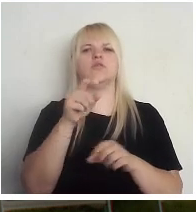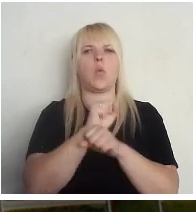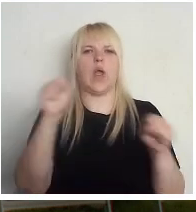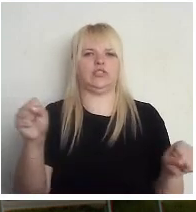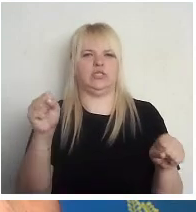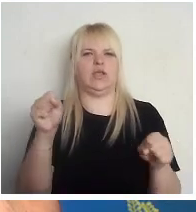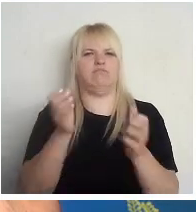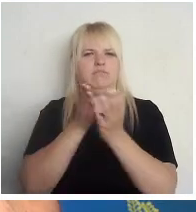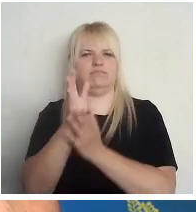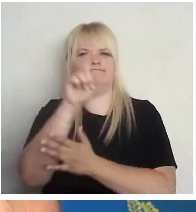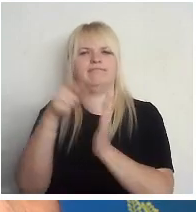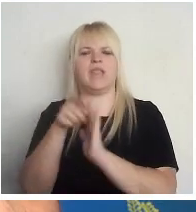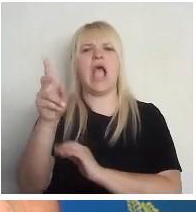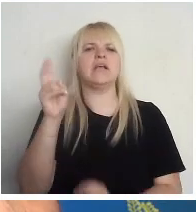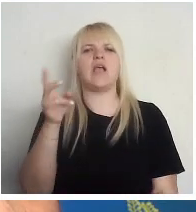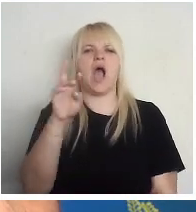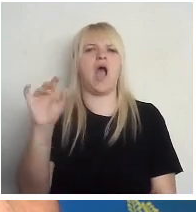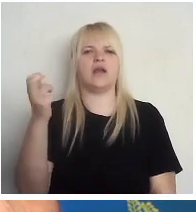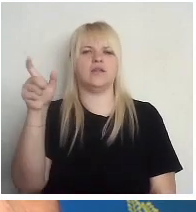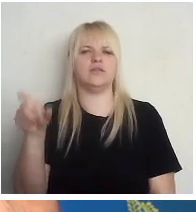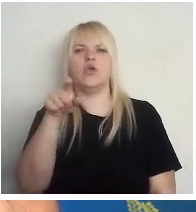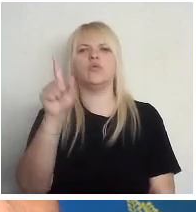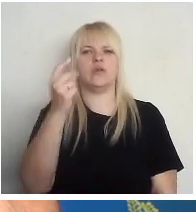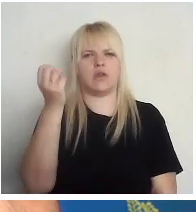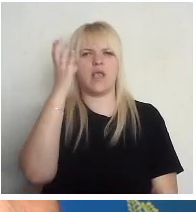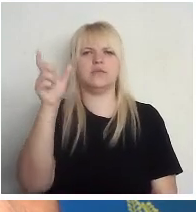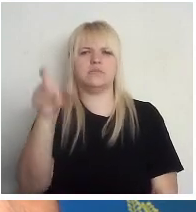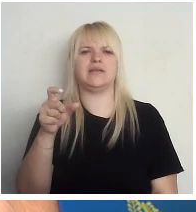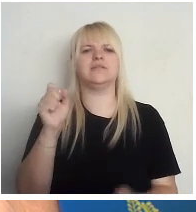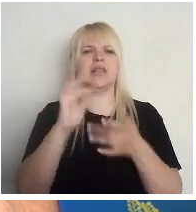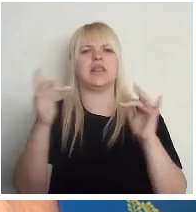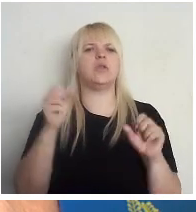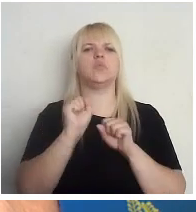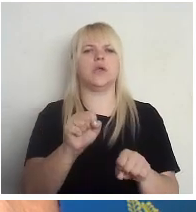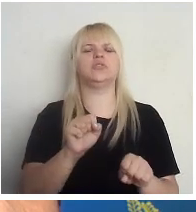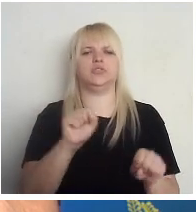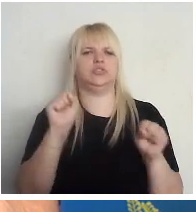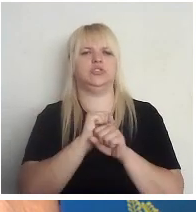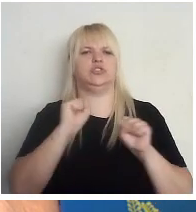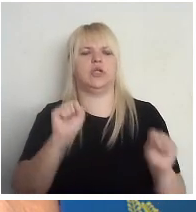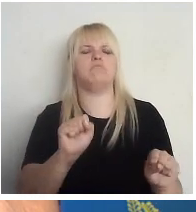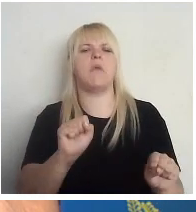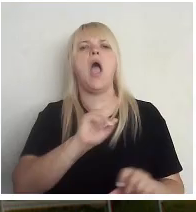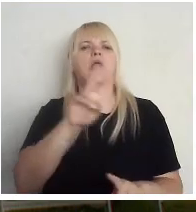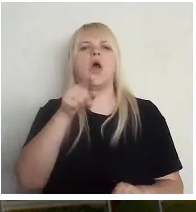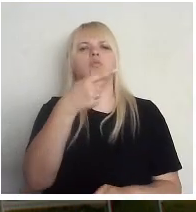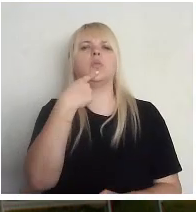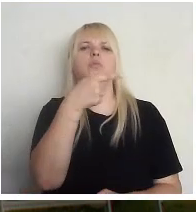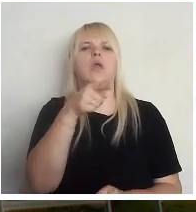aspektam, Kārli, nu, tu esi eksperts kiberdrošībā. Kā tu saskati visu šo jautājumu?